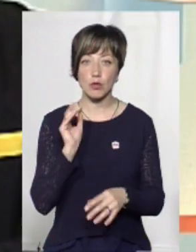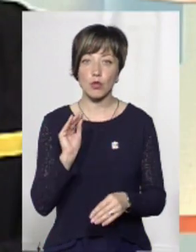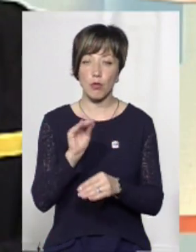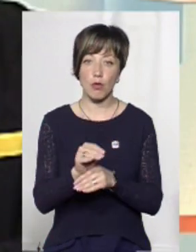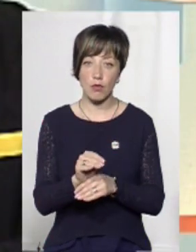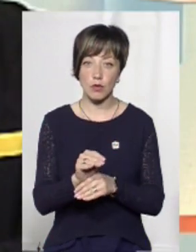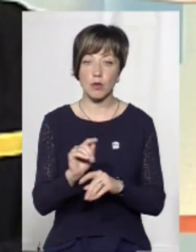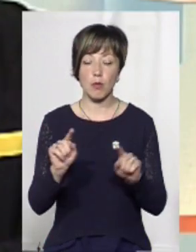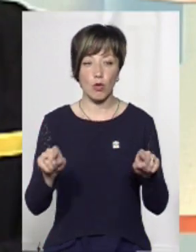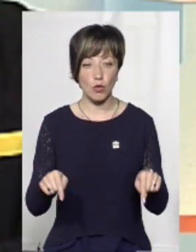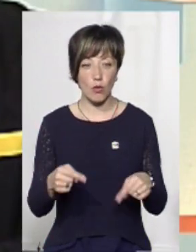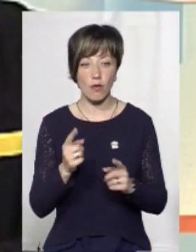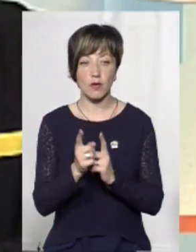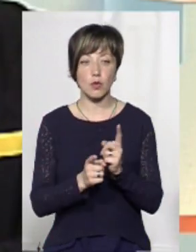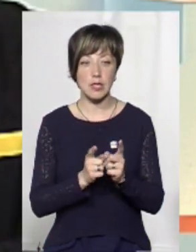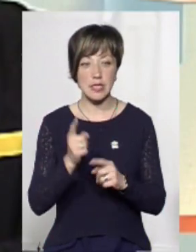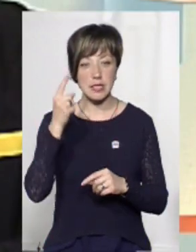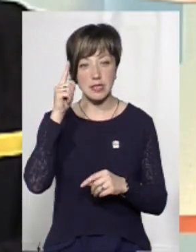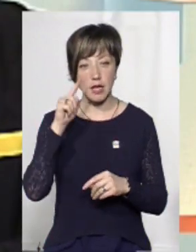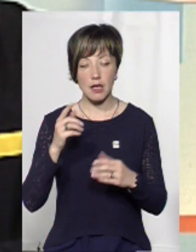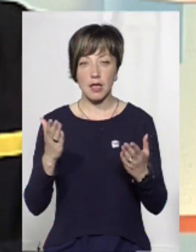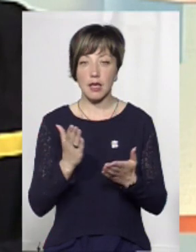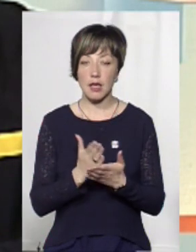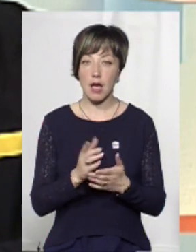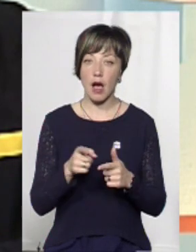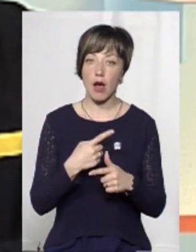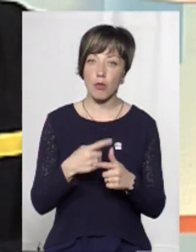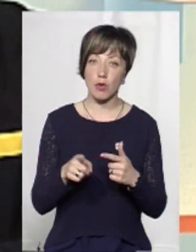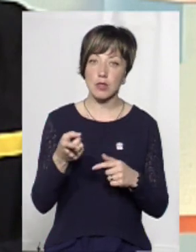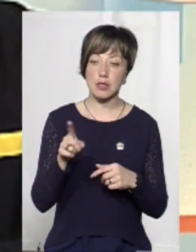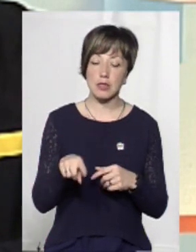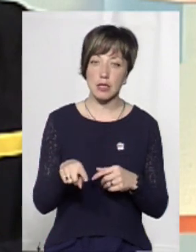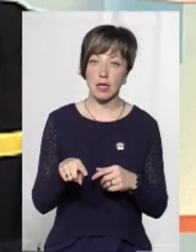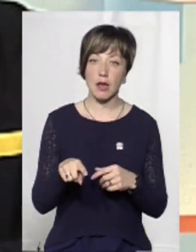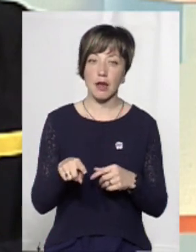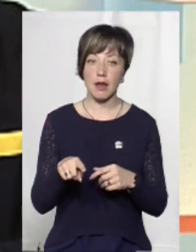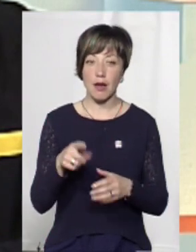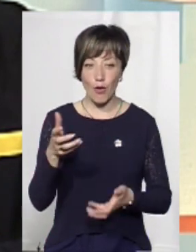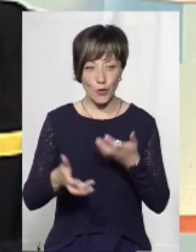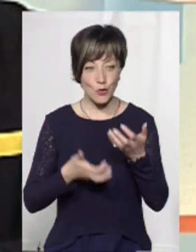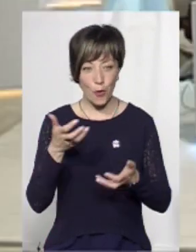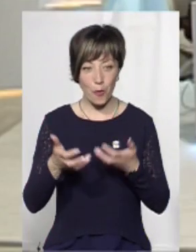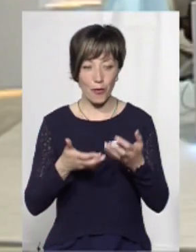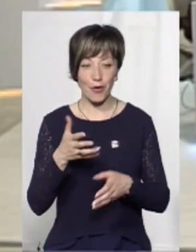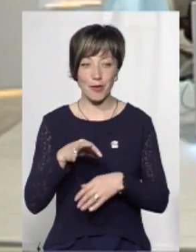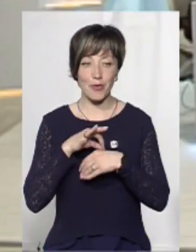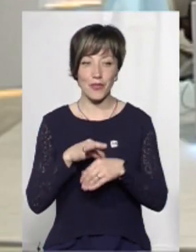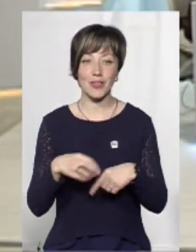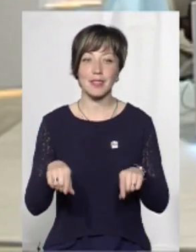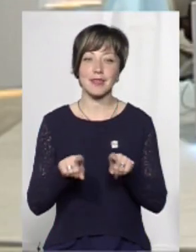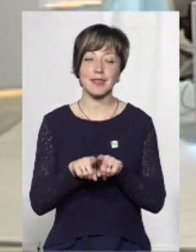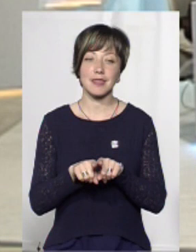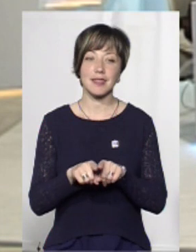доповнюється, вона поновлюється із тих знань, які є, або із тих археологічних розкопок, які проводяться,